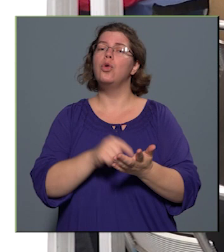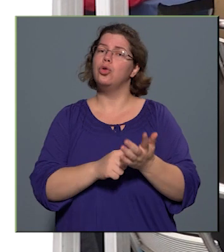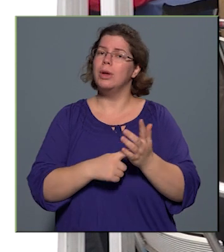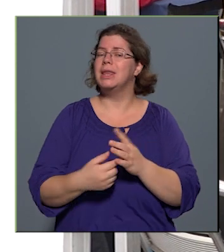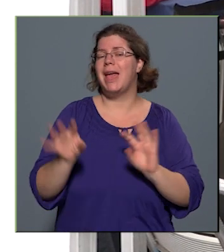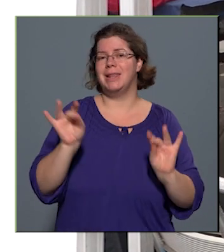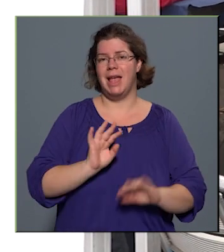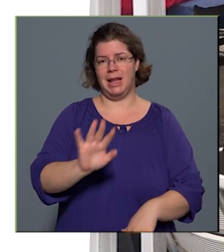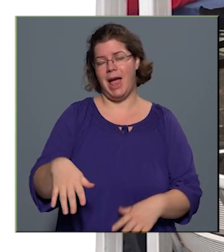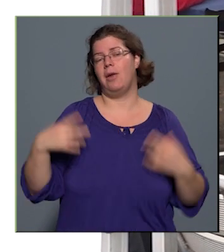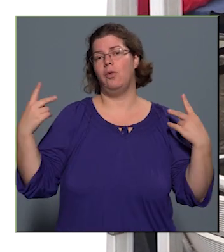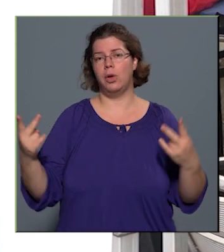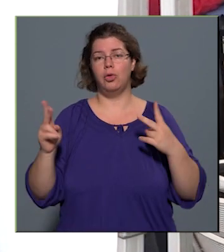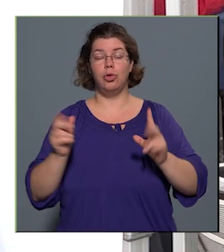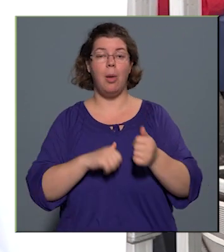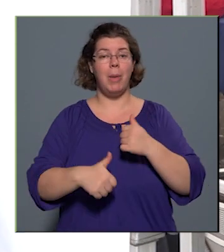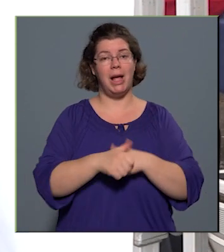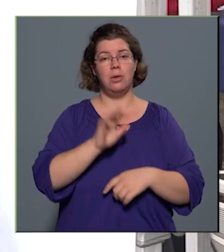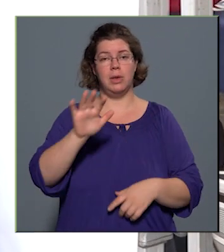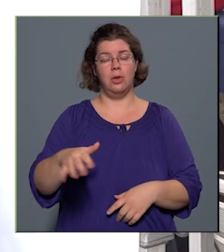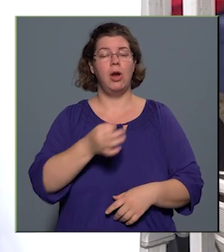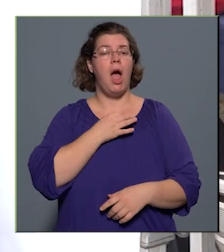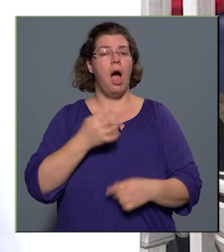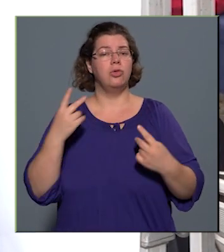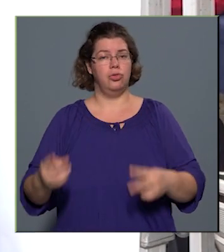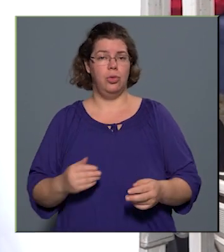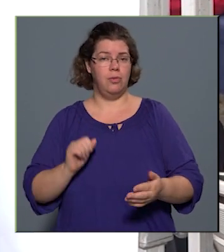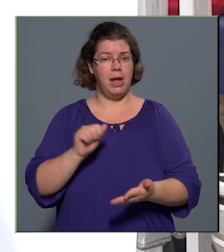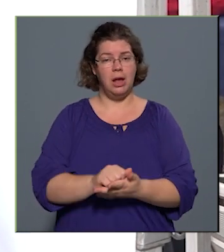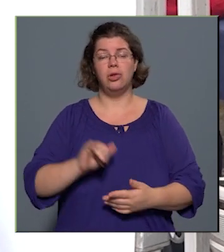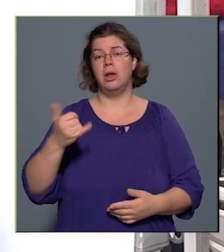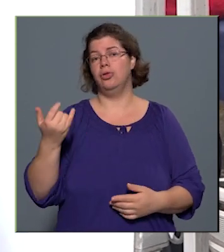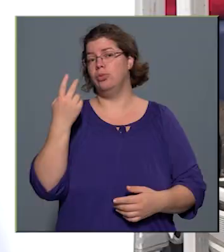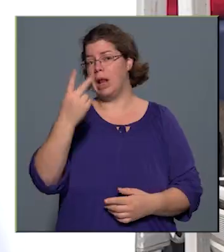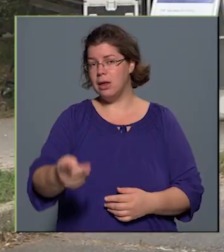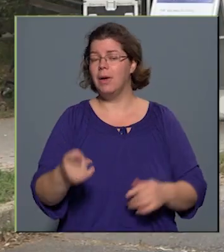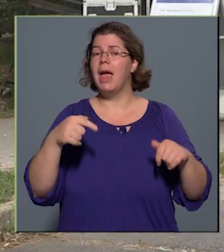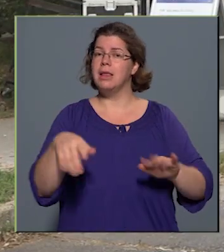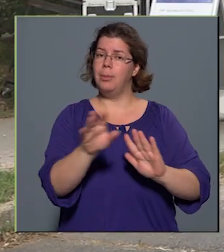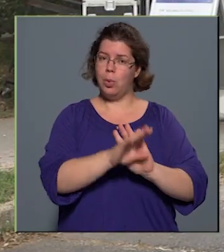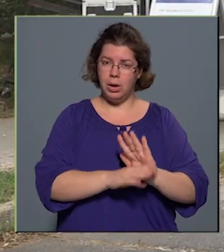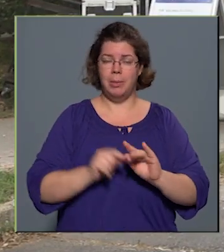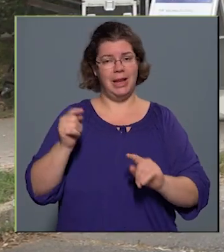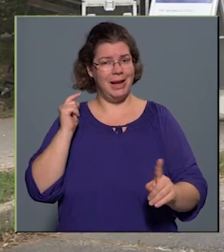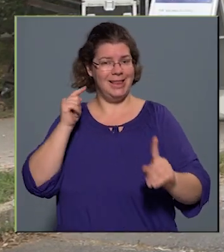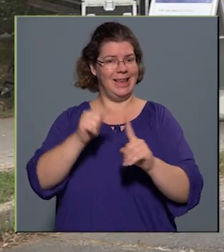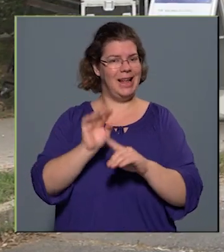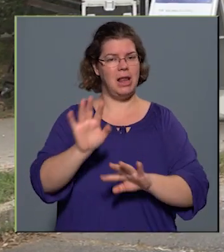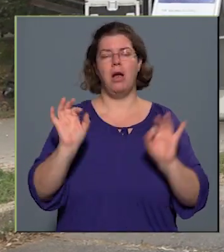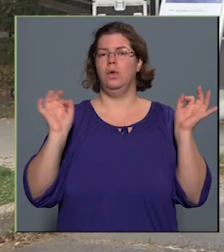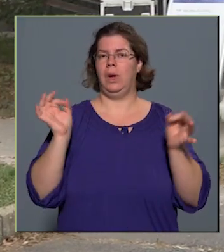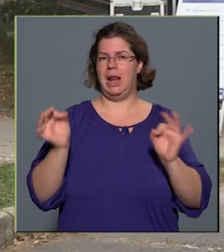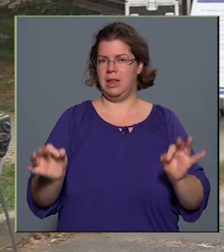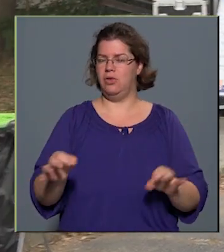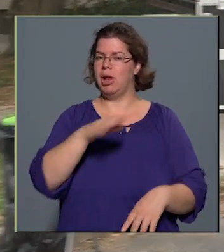fontos az, hogy a megelőzésre hangsúlyt fektessen, és azt látjuk, hogy ez a program ennek a célnek tökéletesen eleget